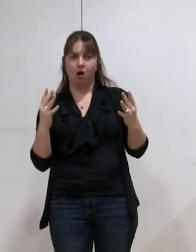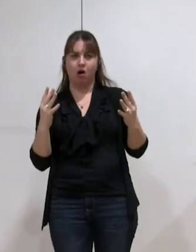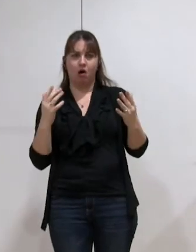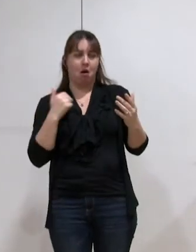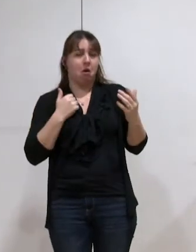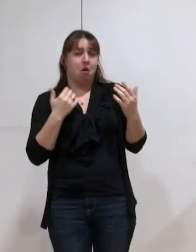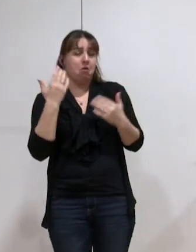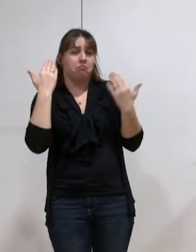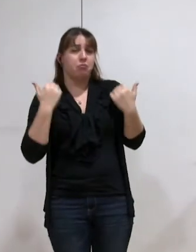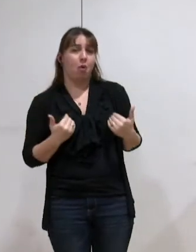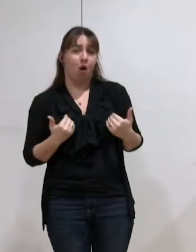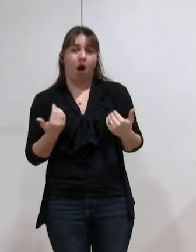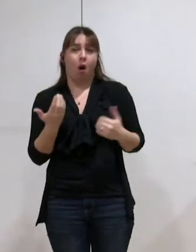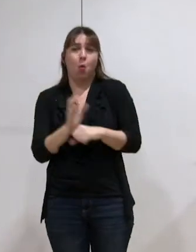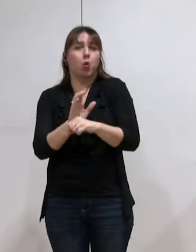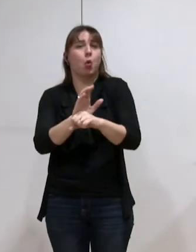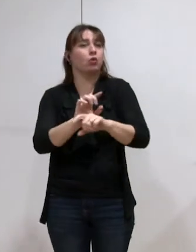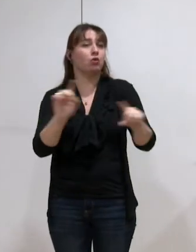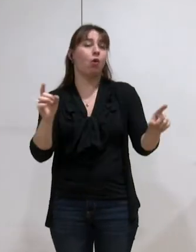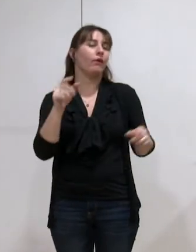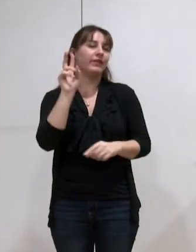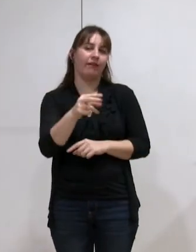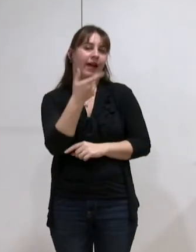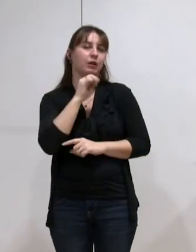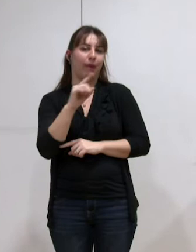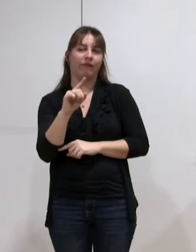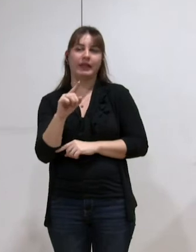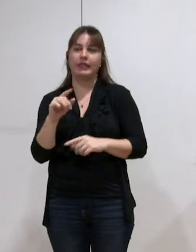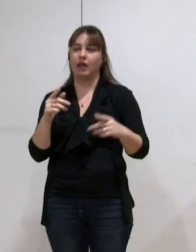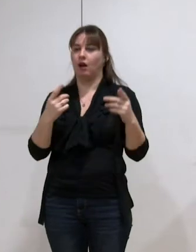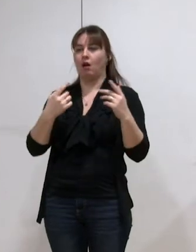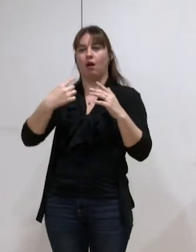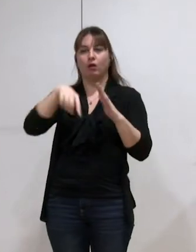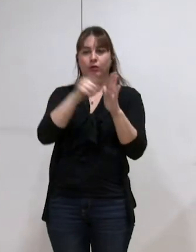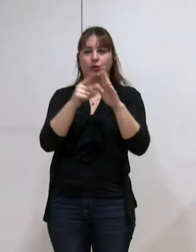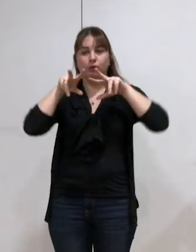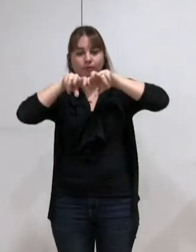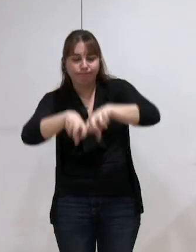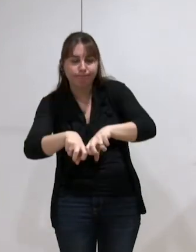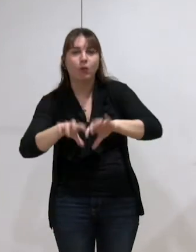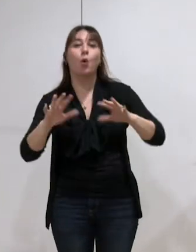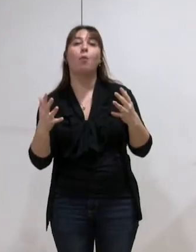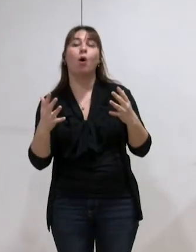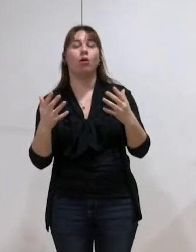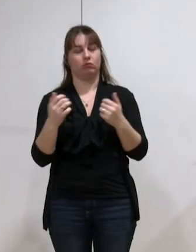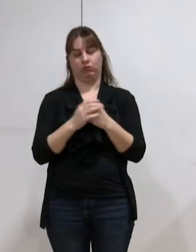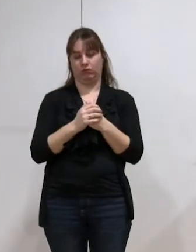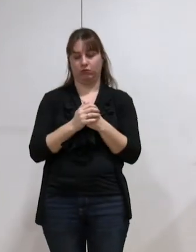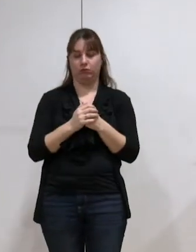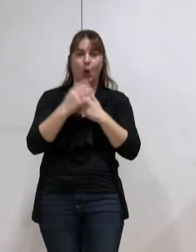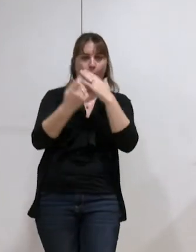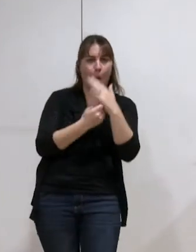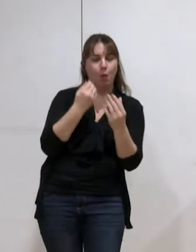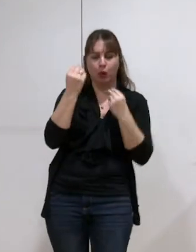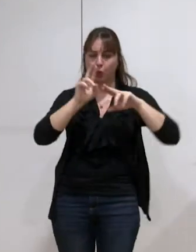fondamentalement hostile, effectivement, il n pas toujours facile de prévoir le coût futur d'un renouvellement ou d'un